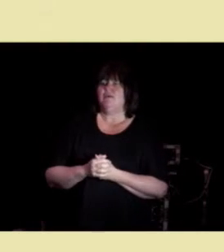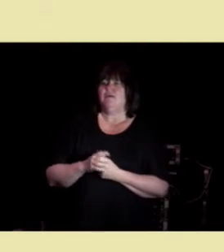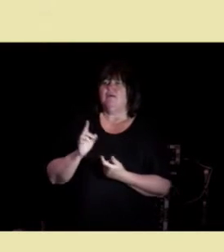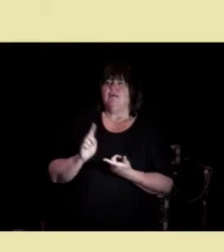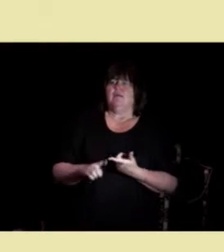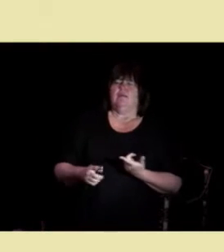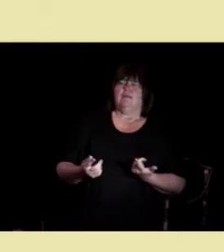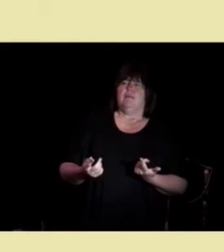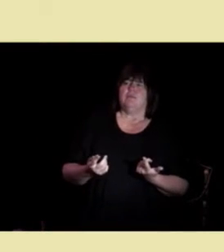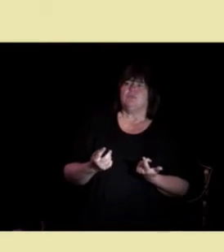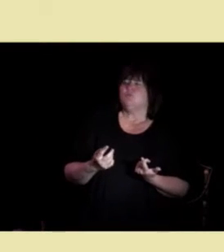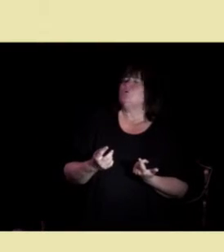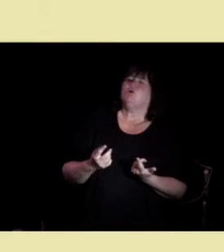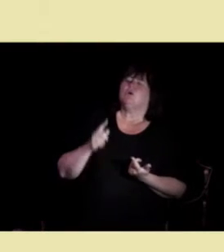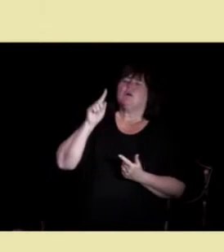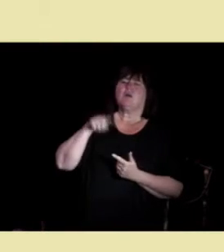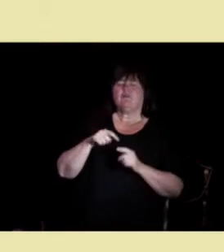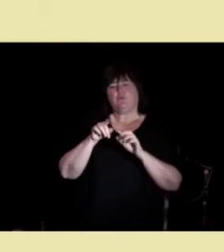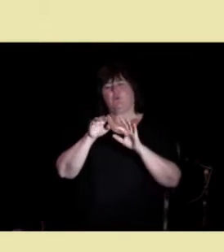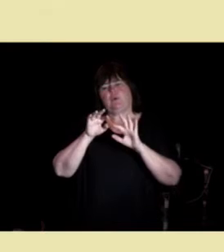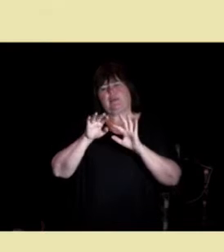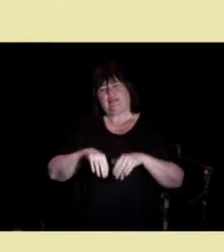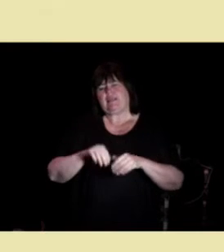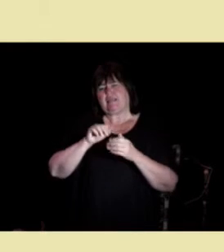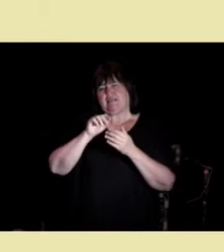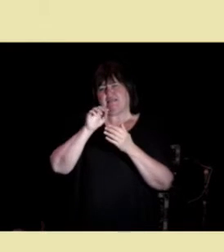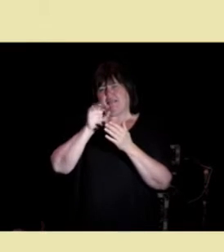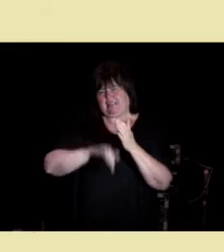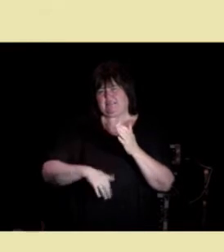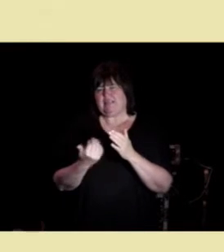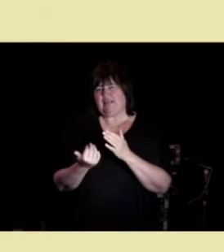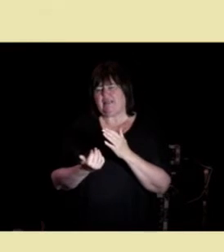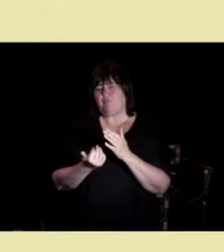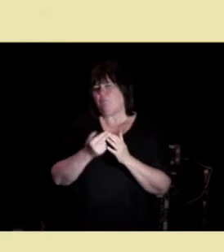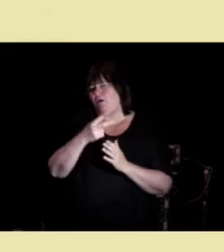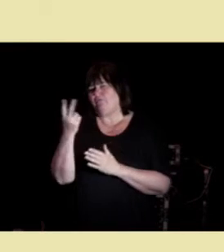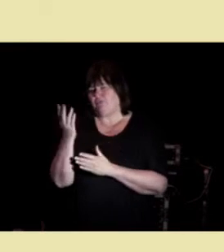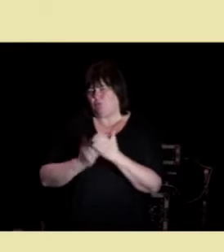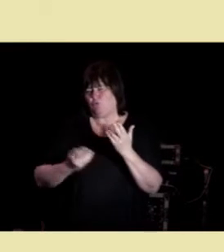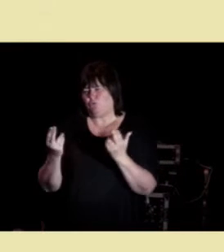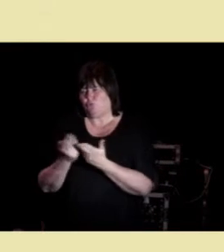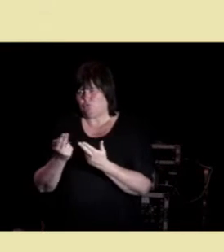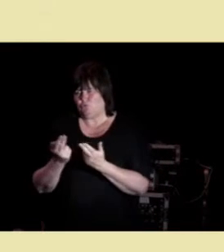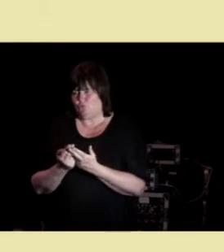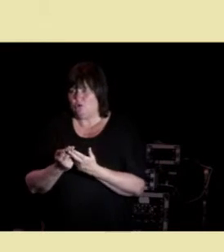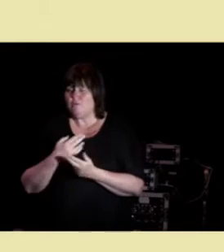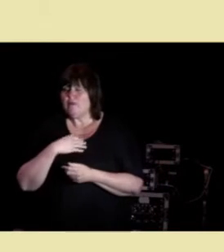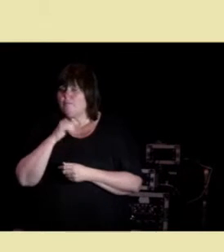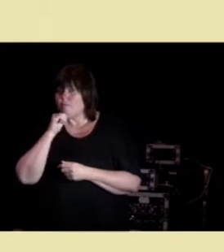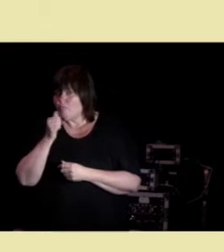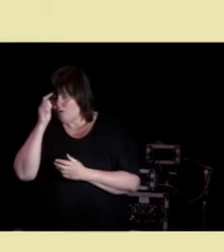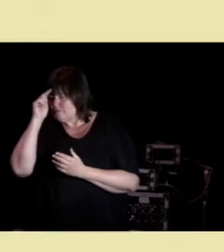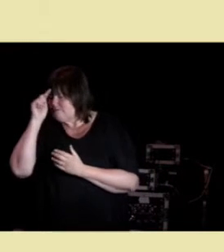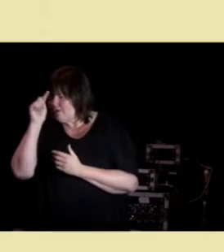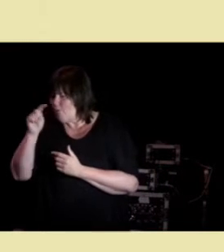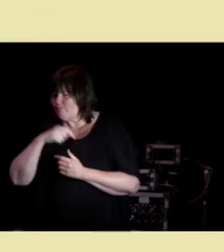registrere resultater også på andre måter. Men man må være opptatt av resultater.